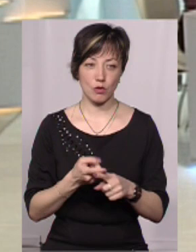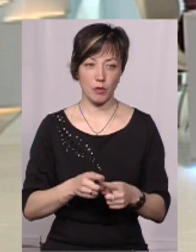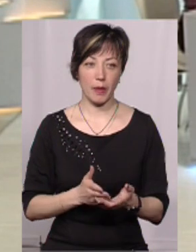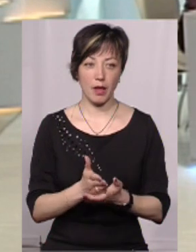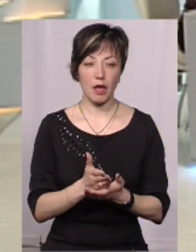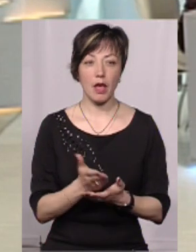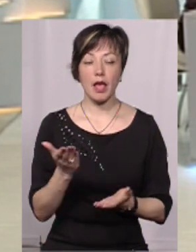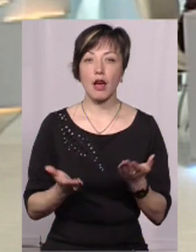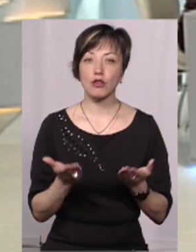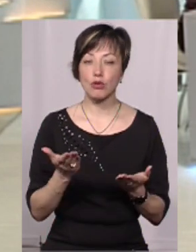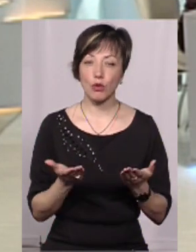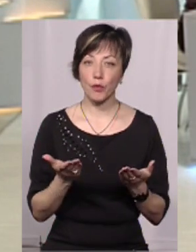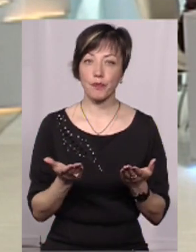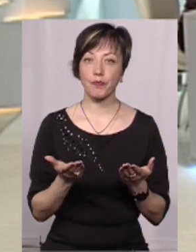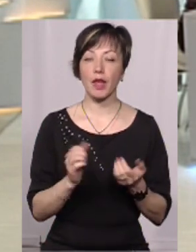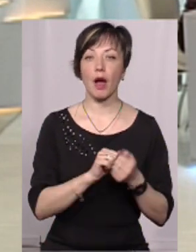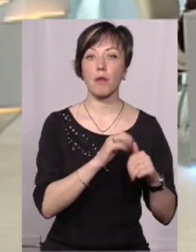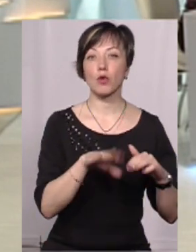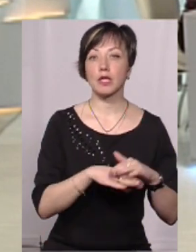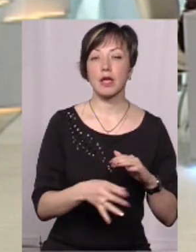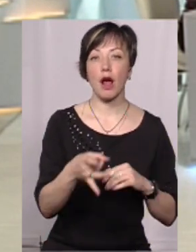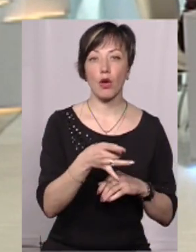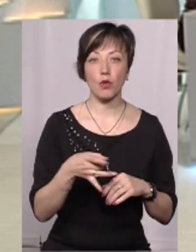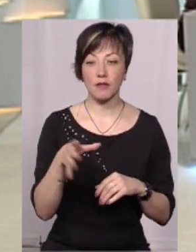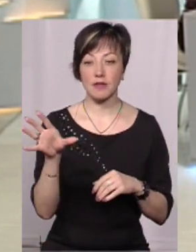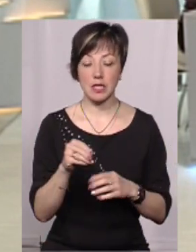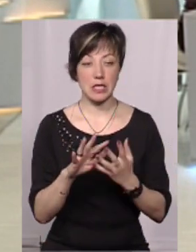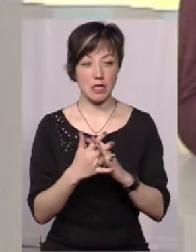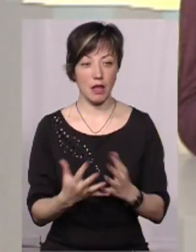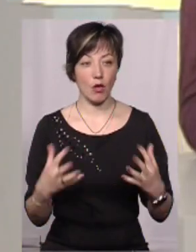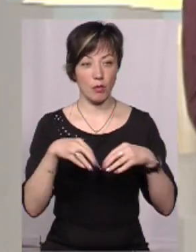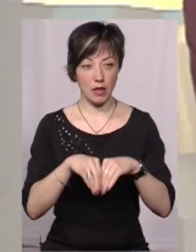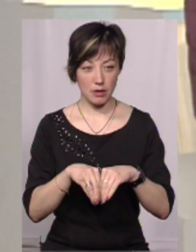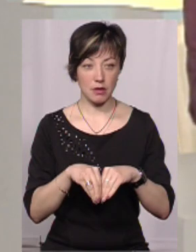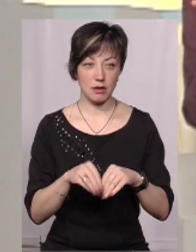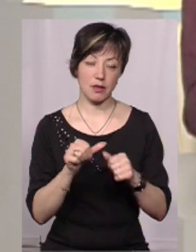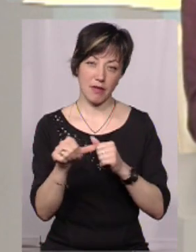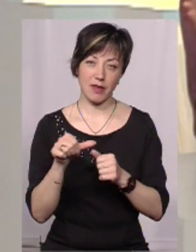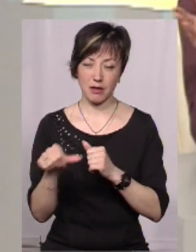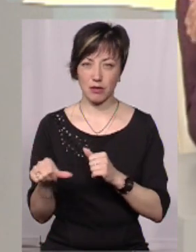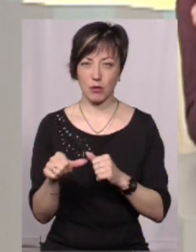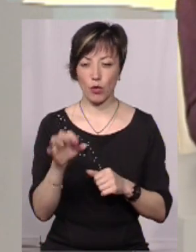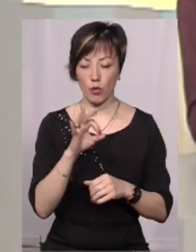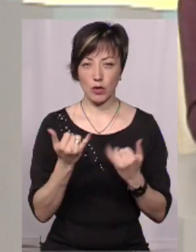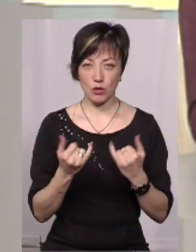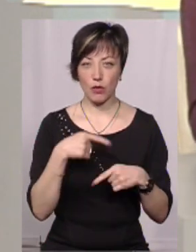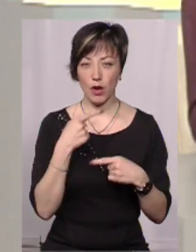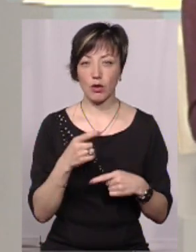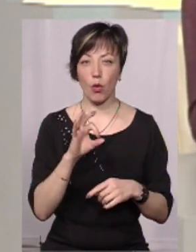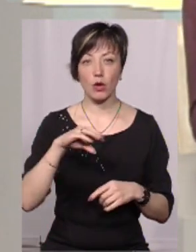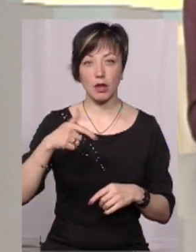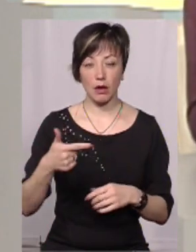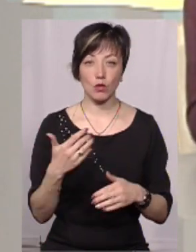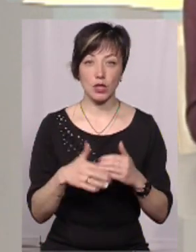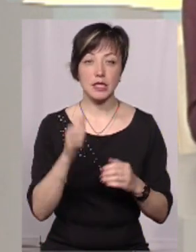працювати у цьому напрямку. От якщо в Кам'янсько-Подільському районі практично всі села об'єднані, ну, за винятком тих, про які ми чули, об'єднані